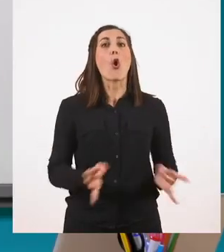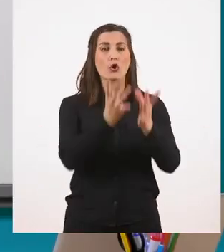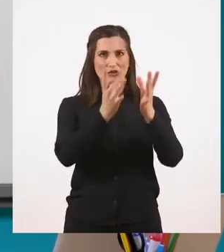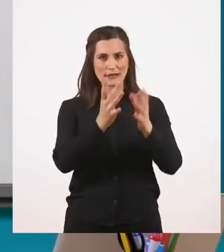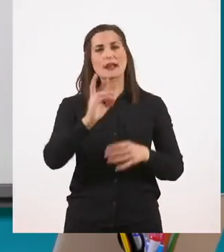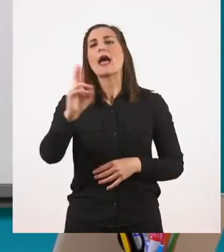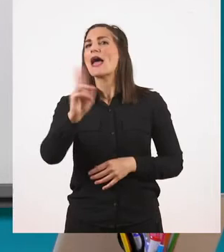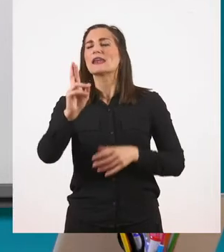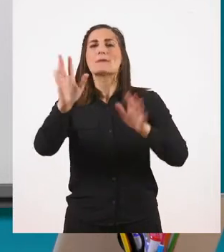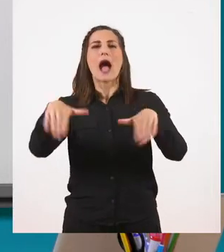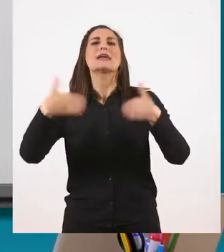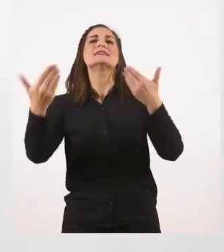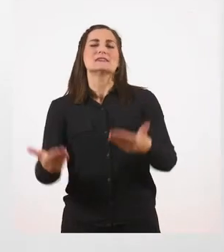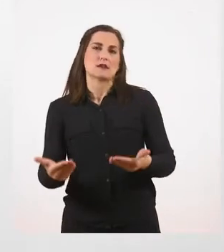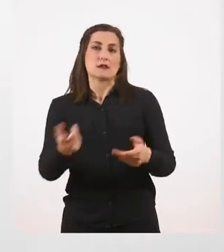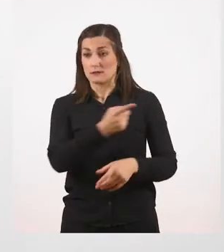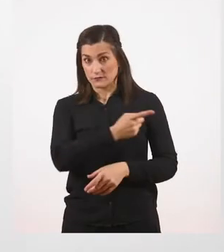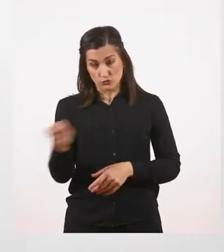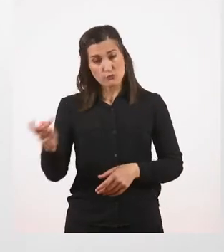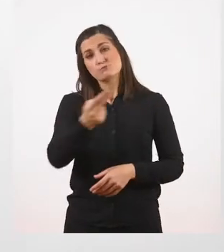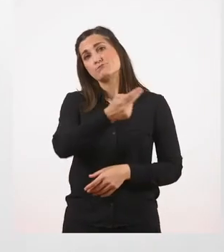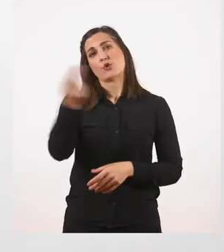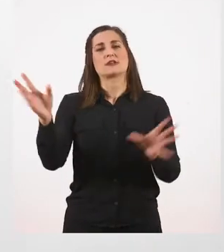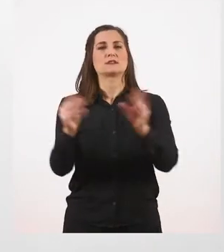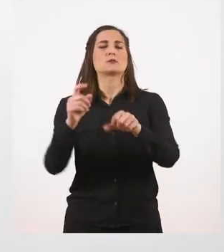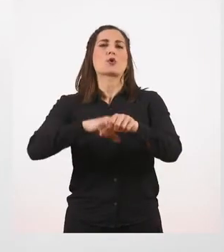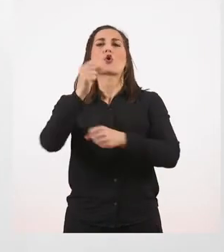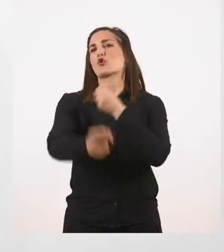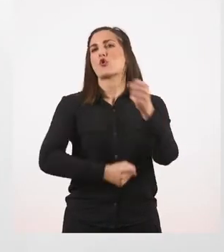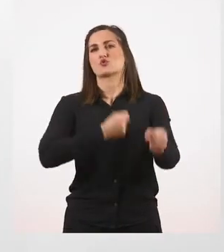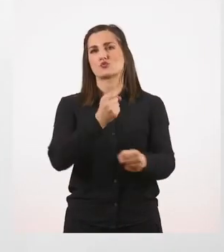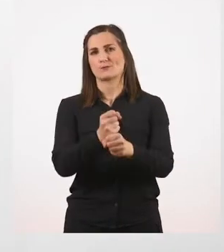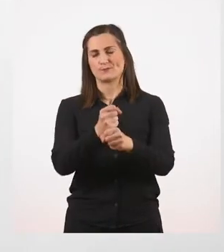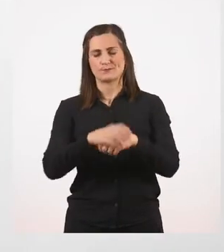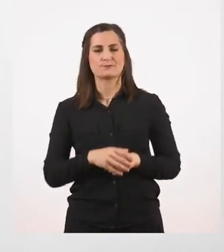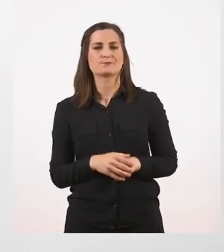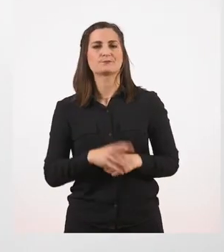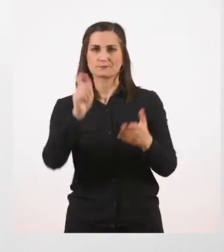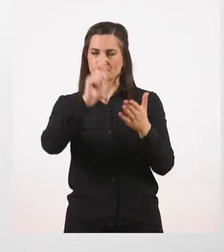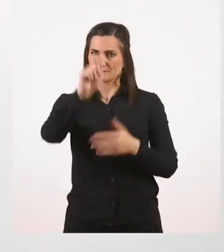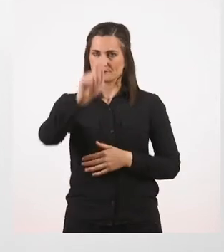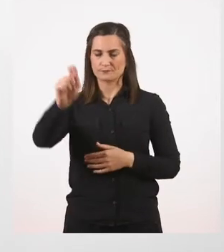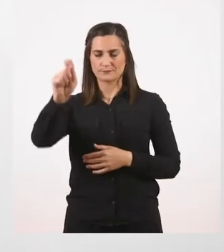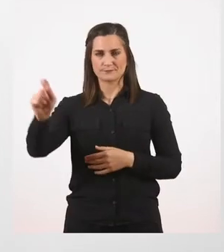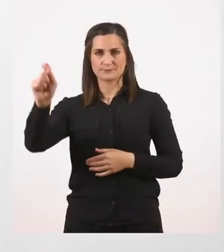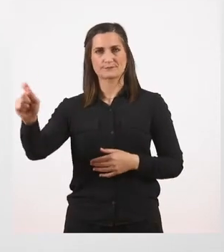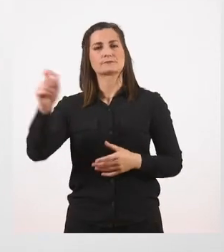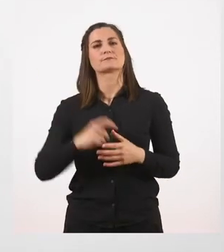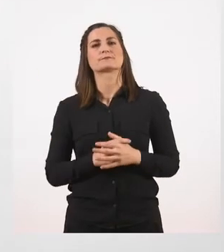πρόταση. Όταν ο ήρωας είναι